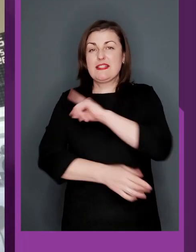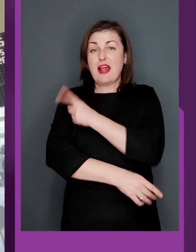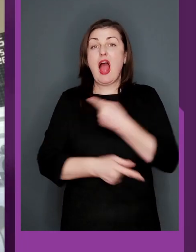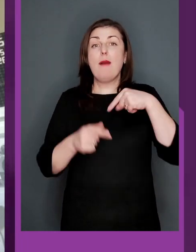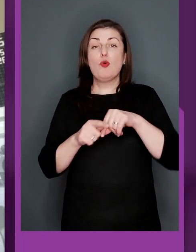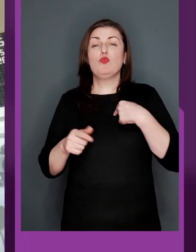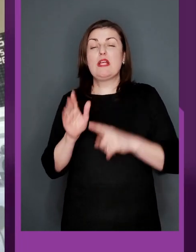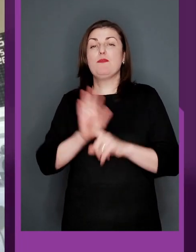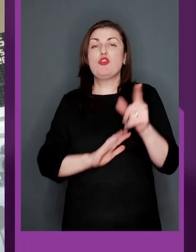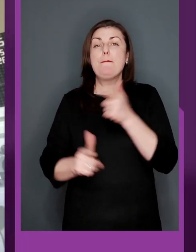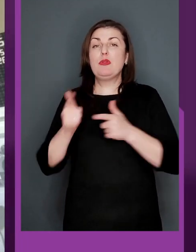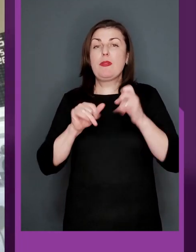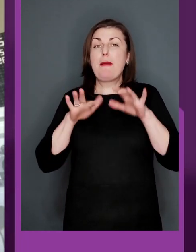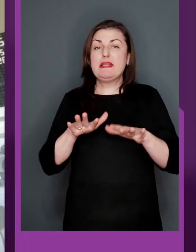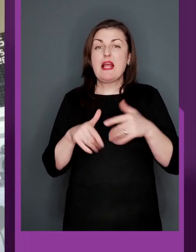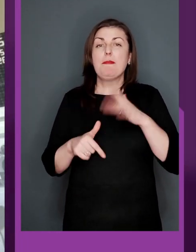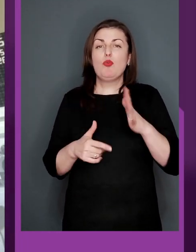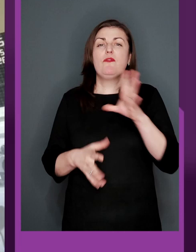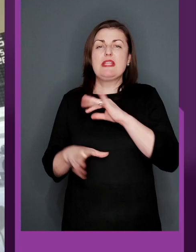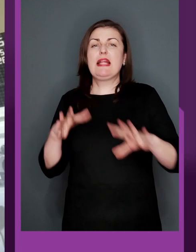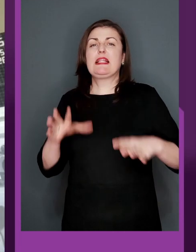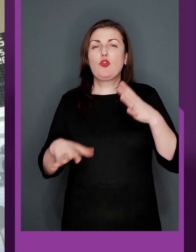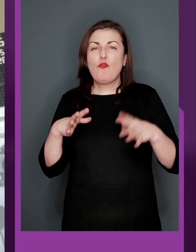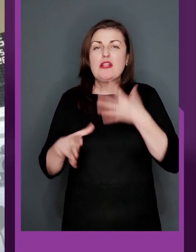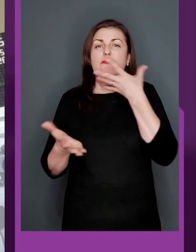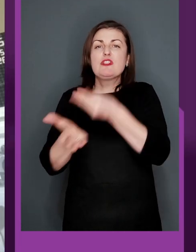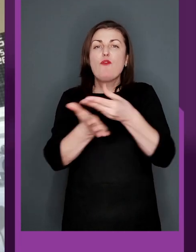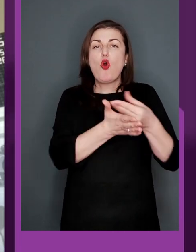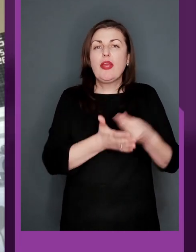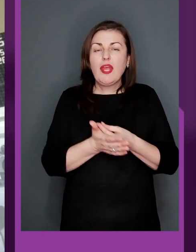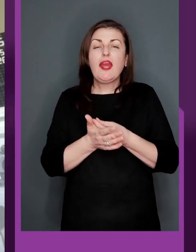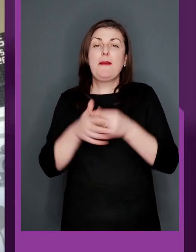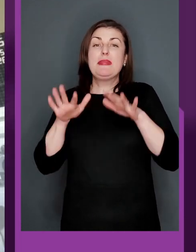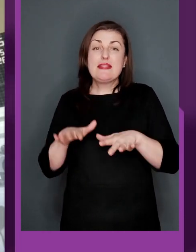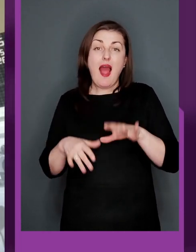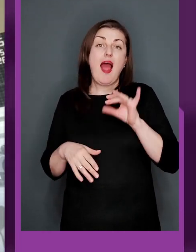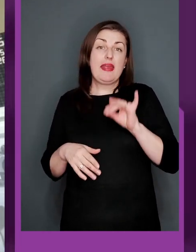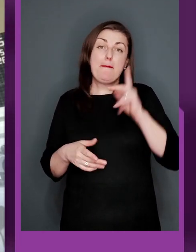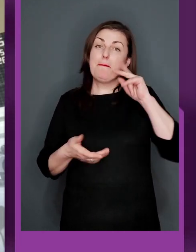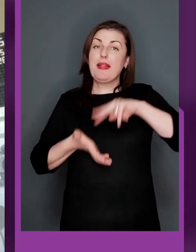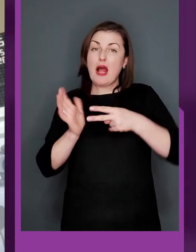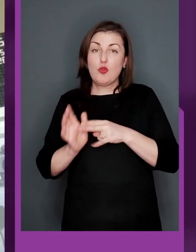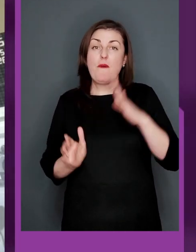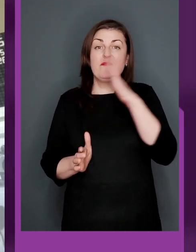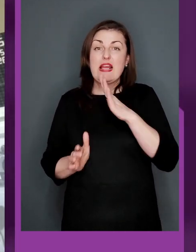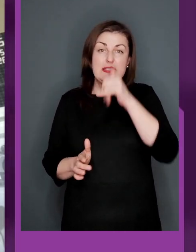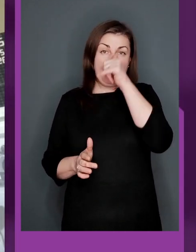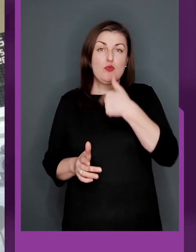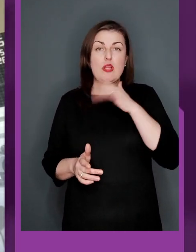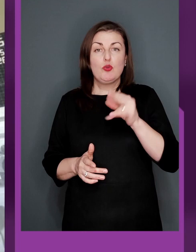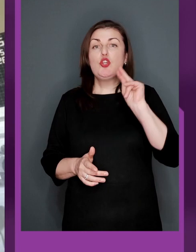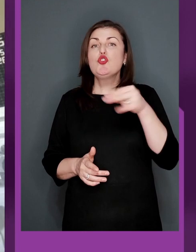Потім почнеться у нас підготовка на місцях, ми всі будемо тренуватися в своїх місцях, і плануємо, що в вересні